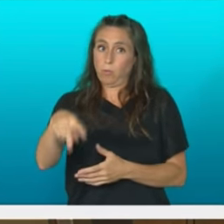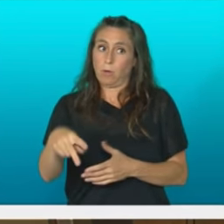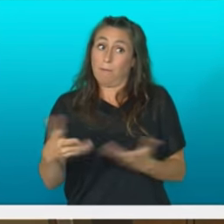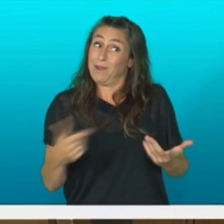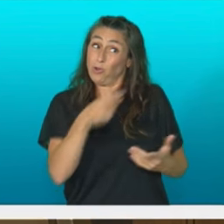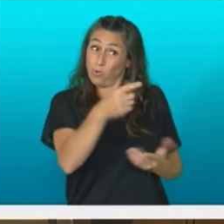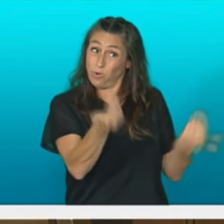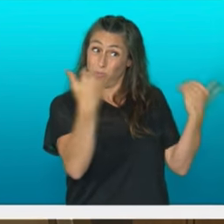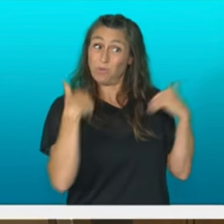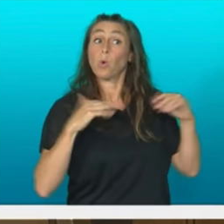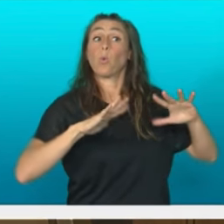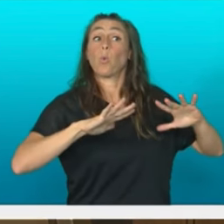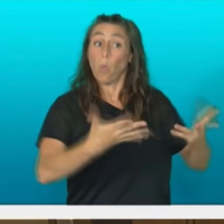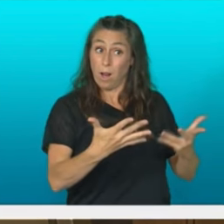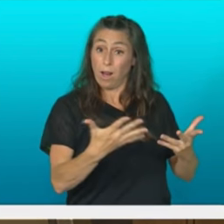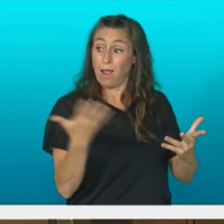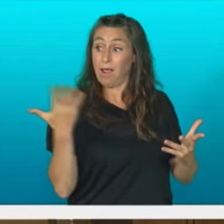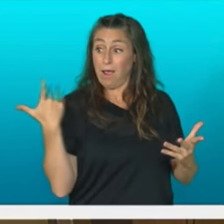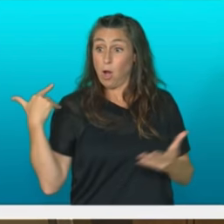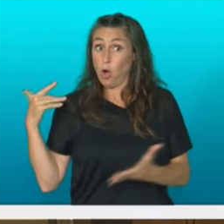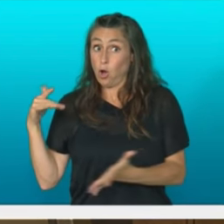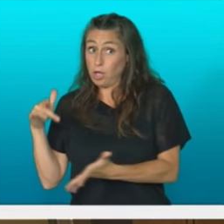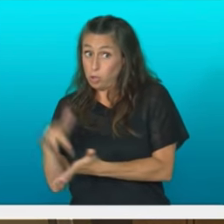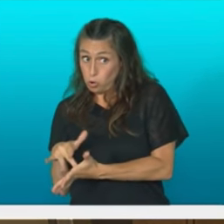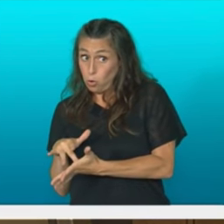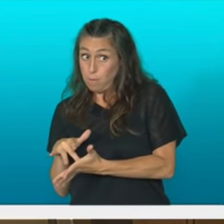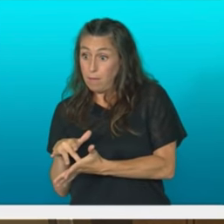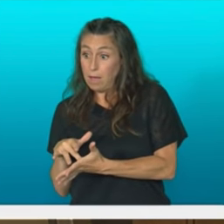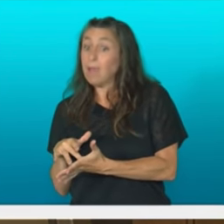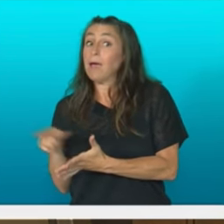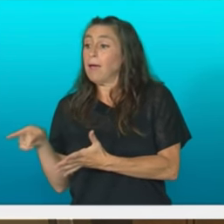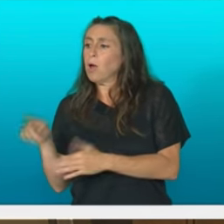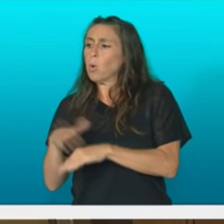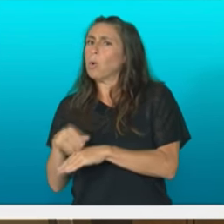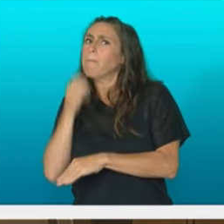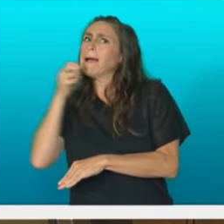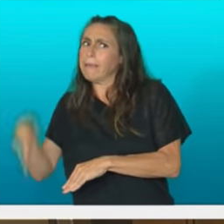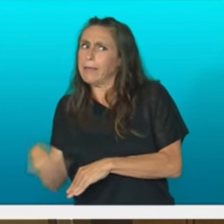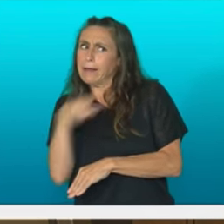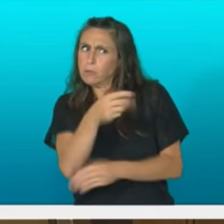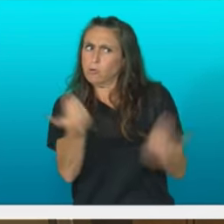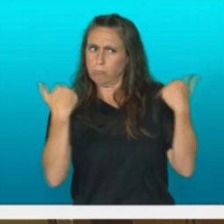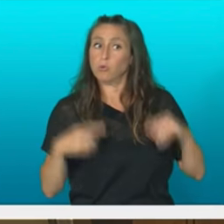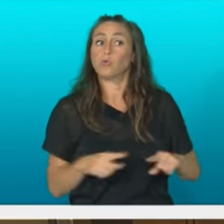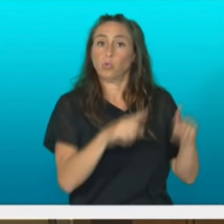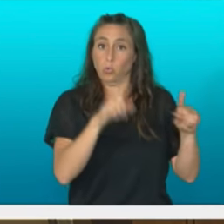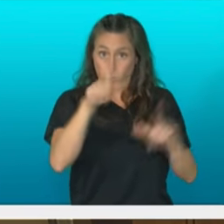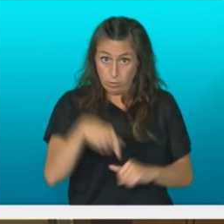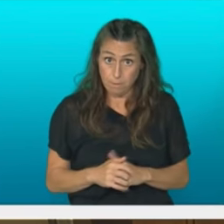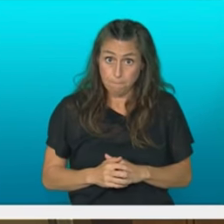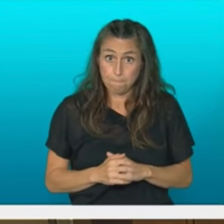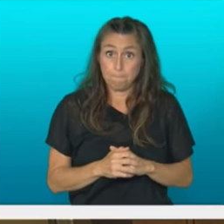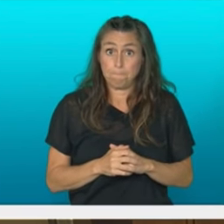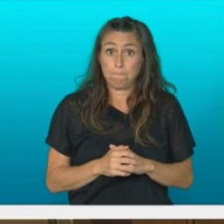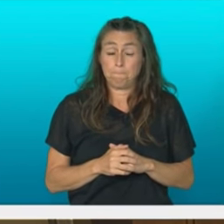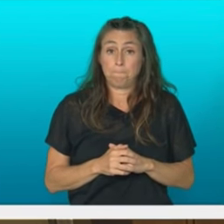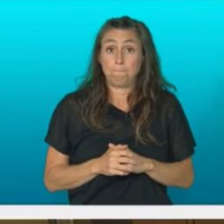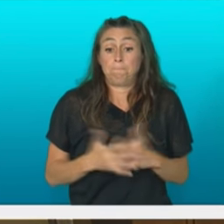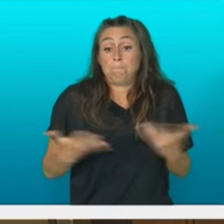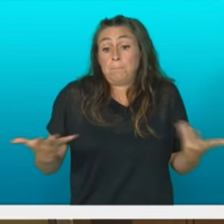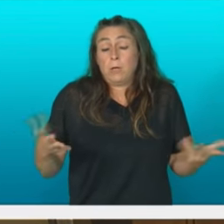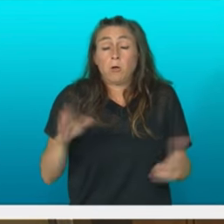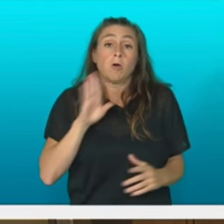erantzukizuna da gertatu denaren ardura politikoa hor kitzea ere, hori ere zure ardura da. Baina esatzen ari dinitzen bezala